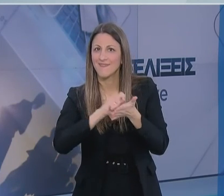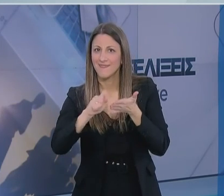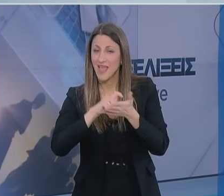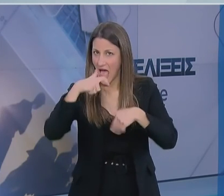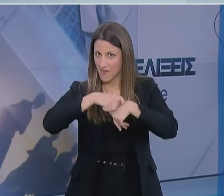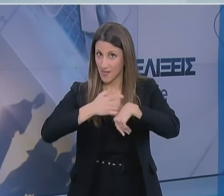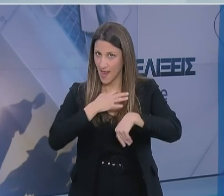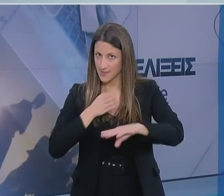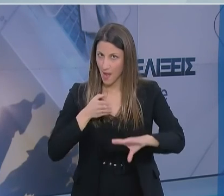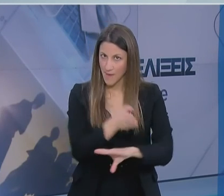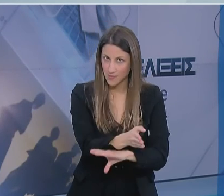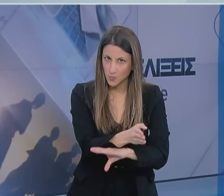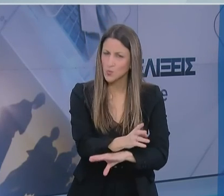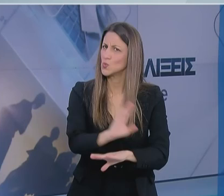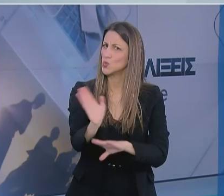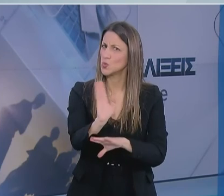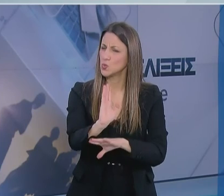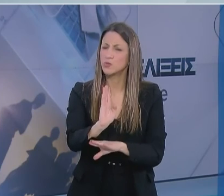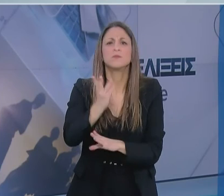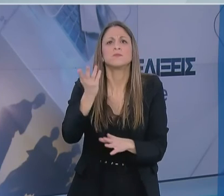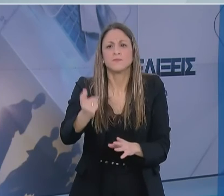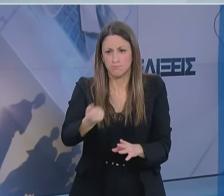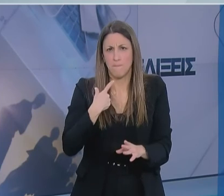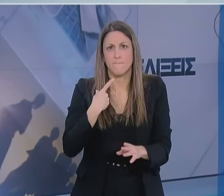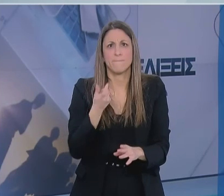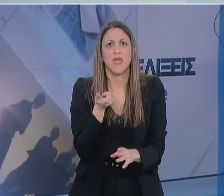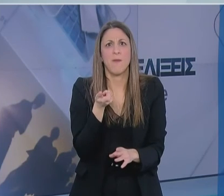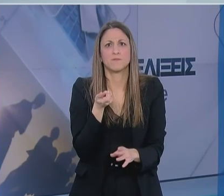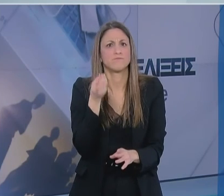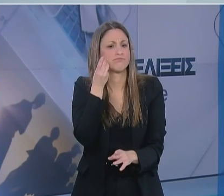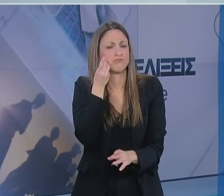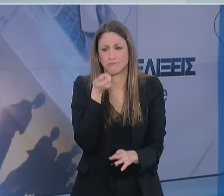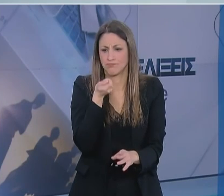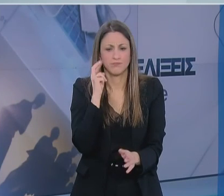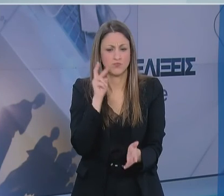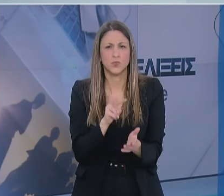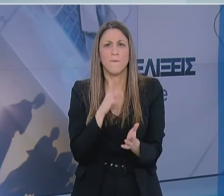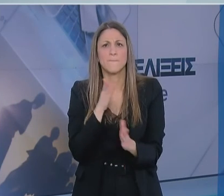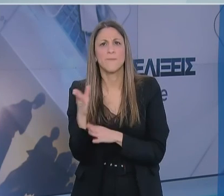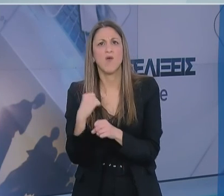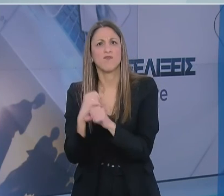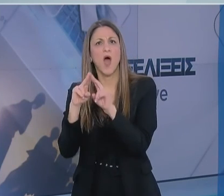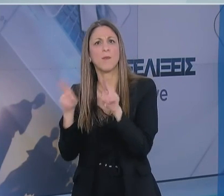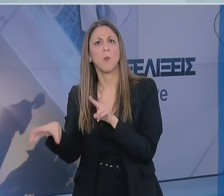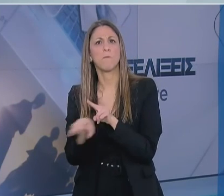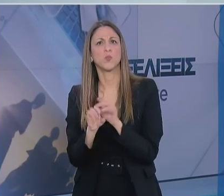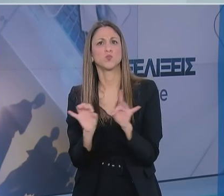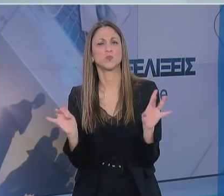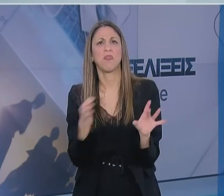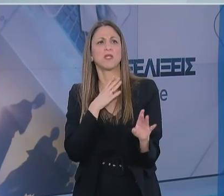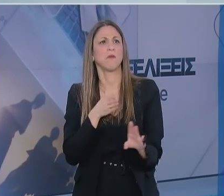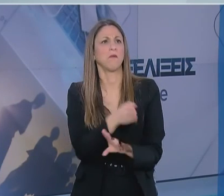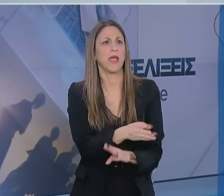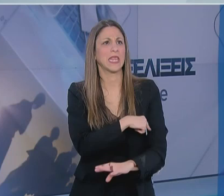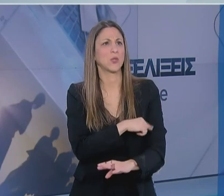συμπολιτών μας, δεν επιφέρουν κανέναν κόστος και τον εξυπηρετούν στην καθημερινή του επαφή με το σύστημα υγείας. Όλα αυτά